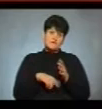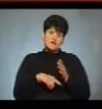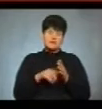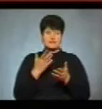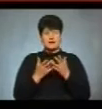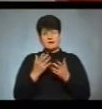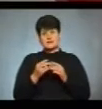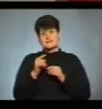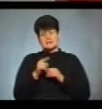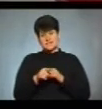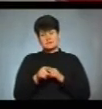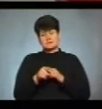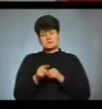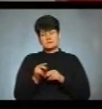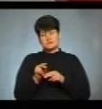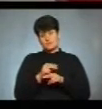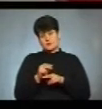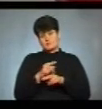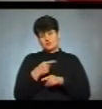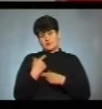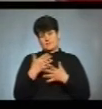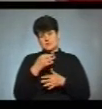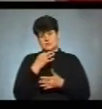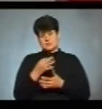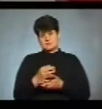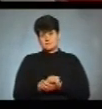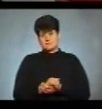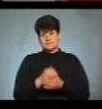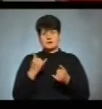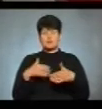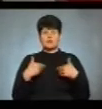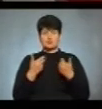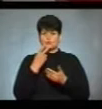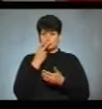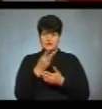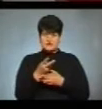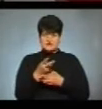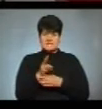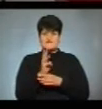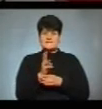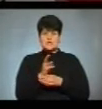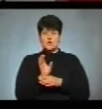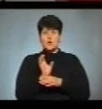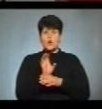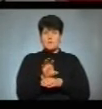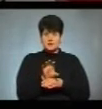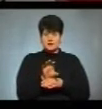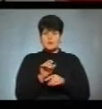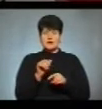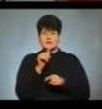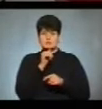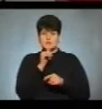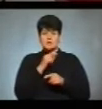але і з тими застереженнями, що я сказав. Наразі пропоную переглянути в відеокоментар експерта обласного